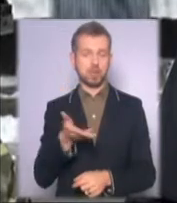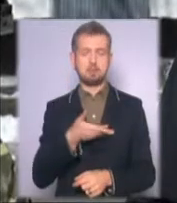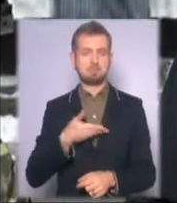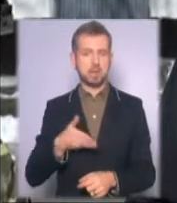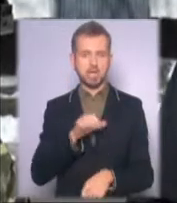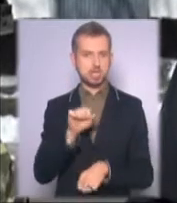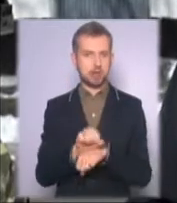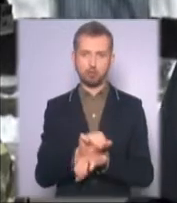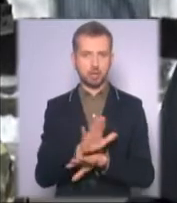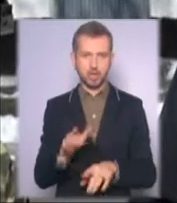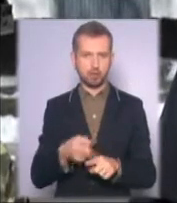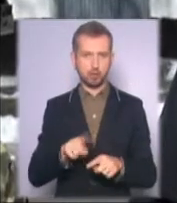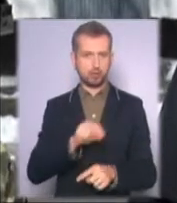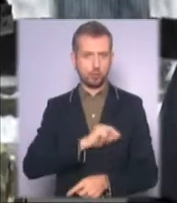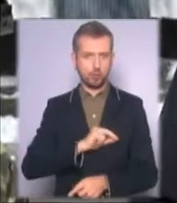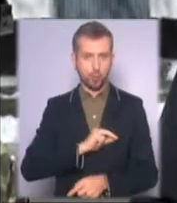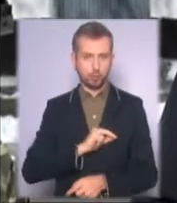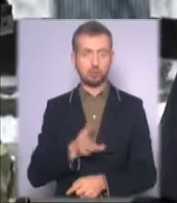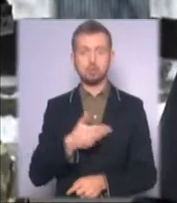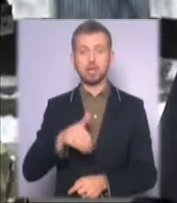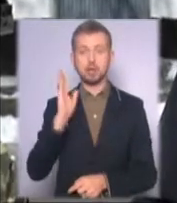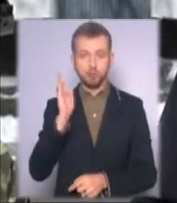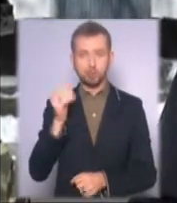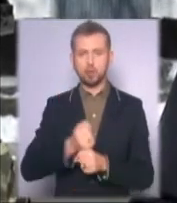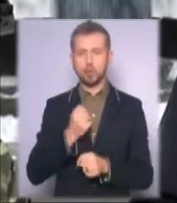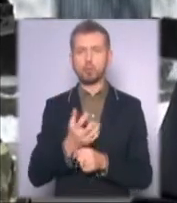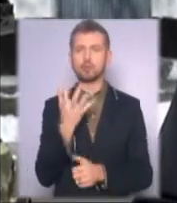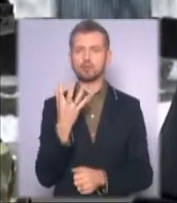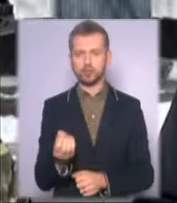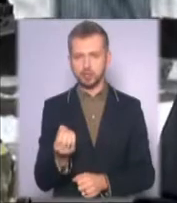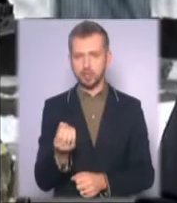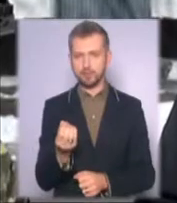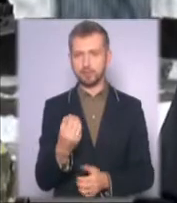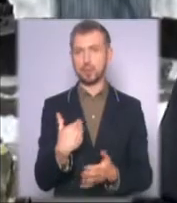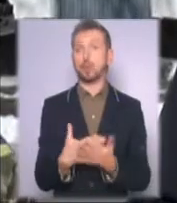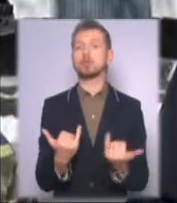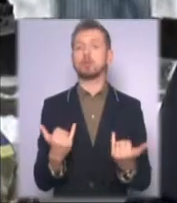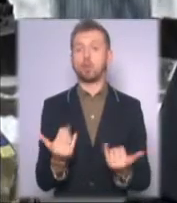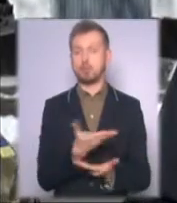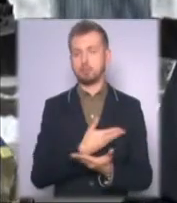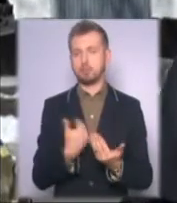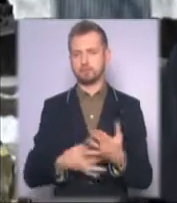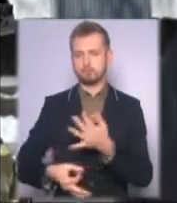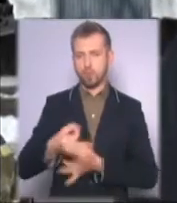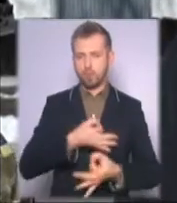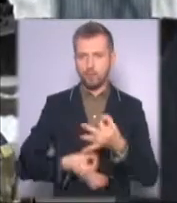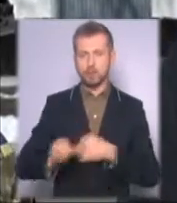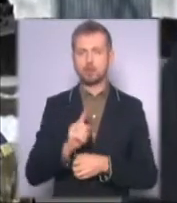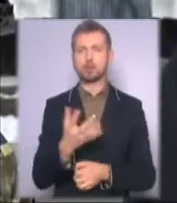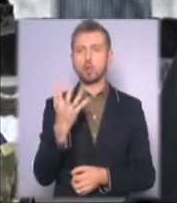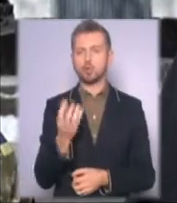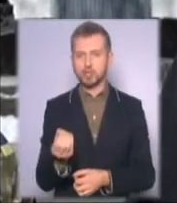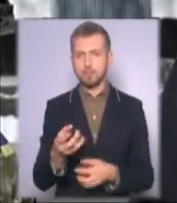зупиняємо цю роботу, ми будемо робити ще. Сьогодні ми вже проговорили, що ще